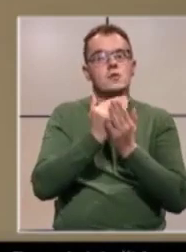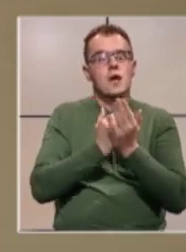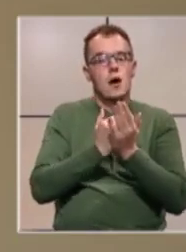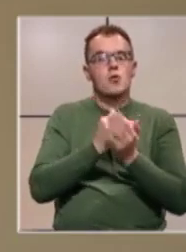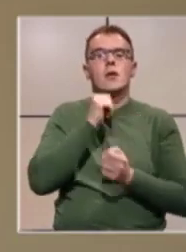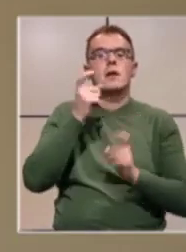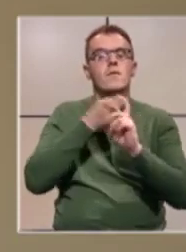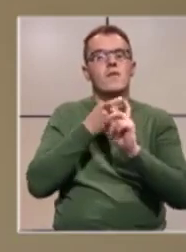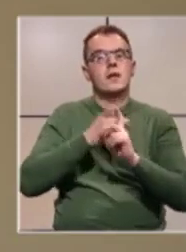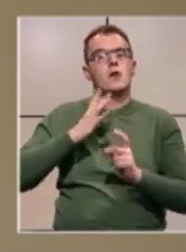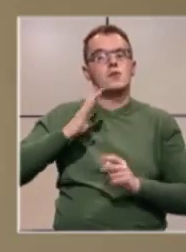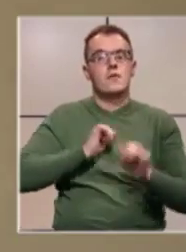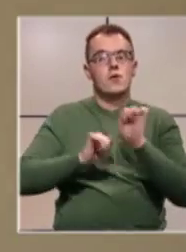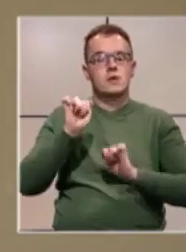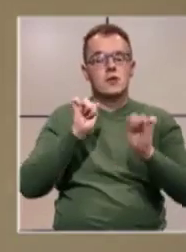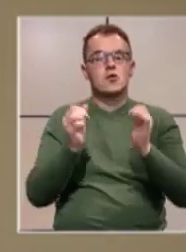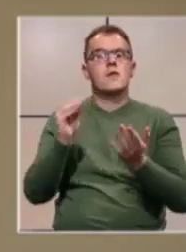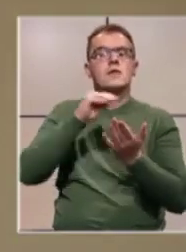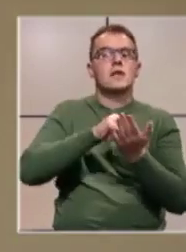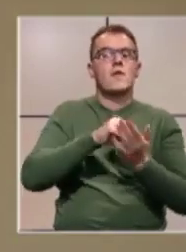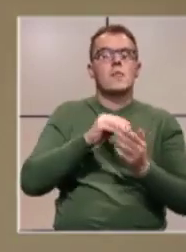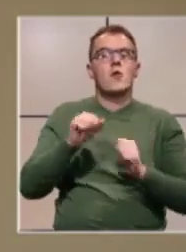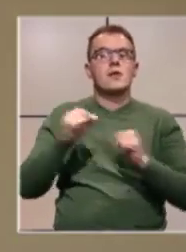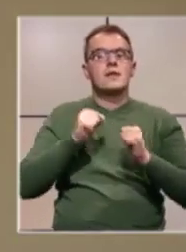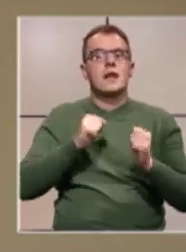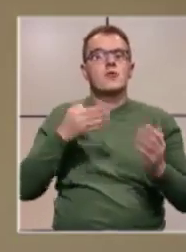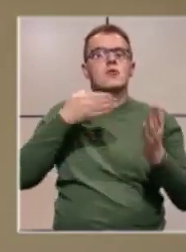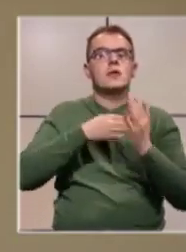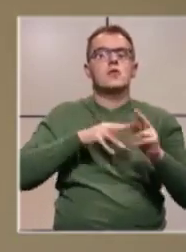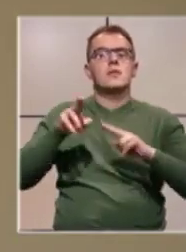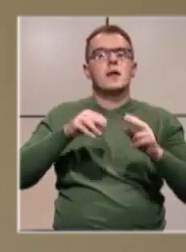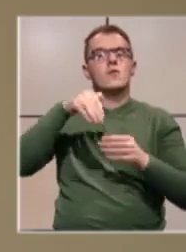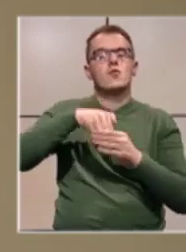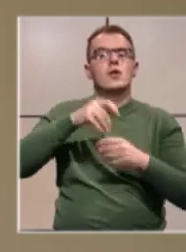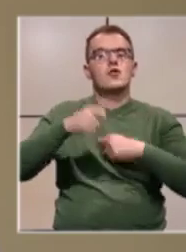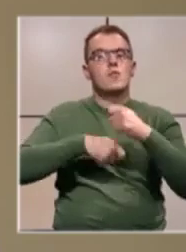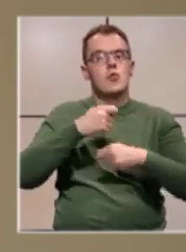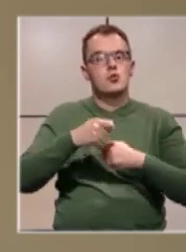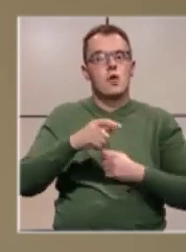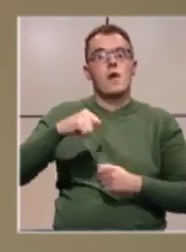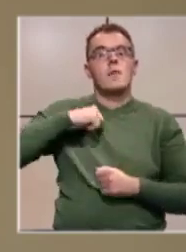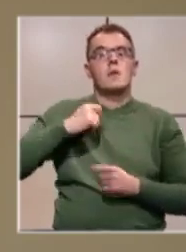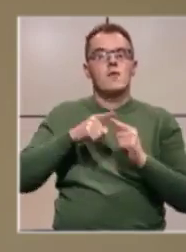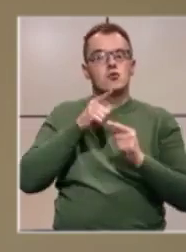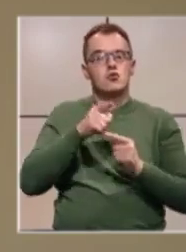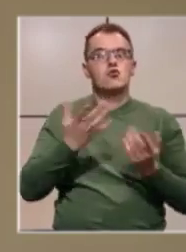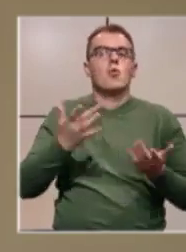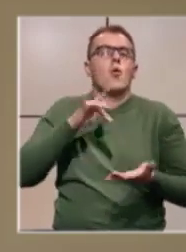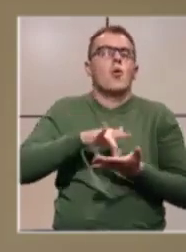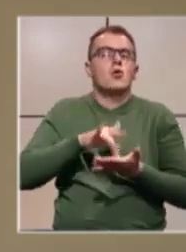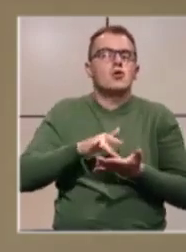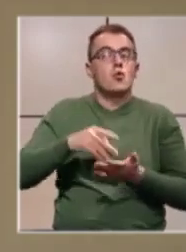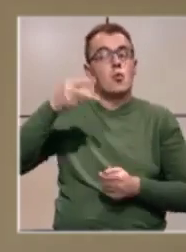Federalnu civilnu zaštitu stavimo po direktnu ingerenciju Ministarstva unutarnjih poslova. Prvo zato što je to logično,